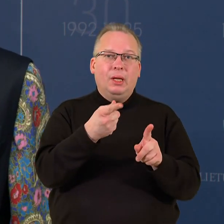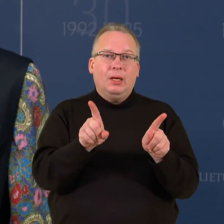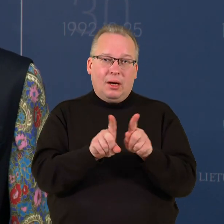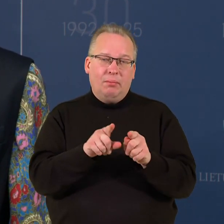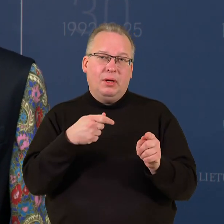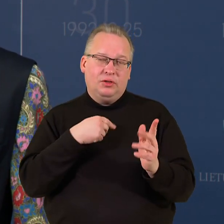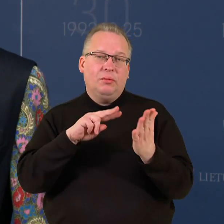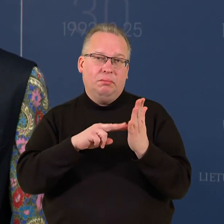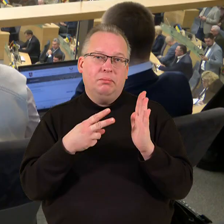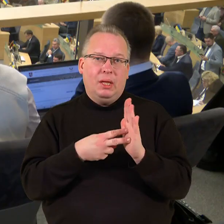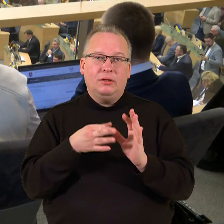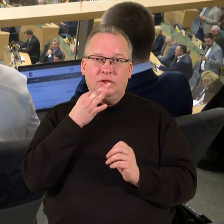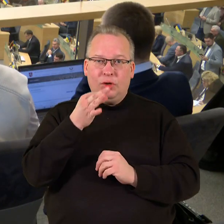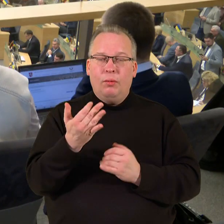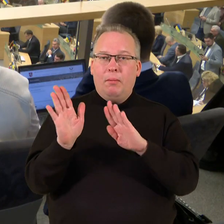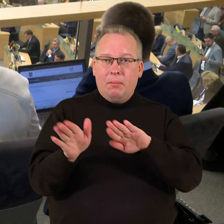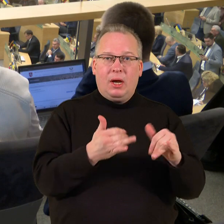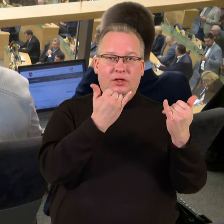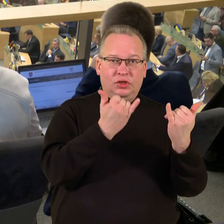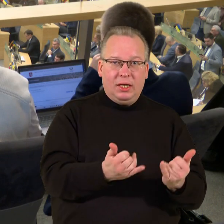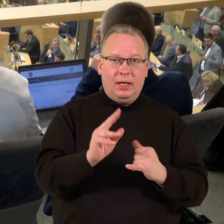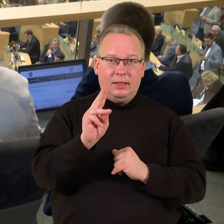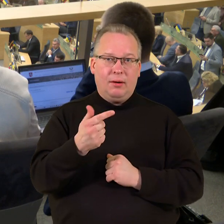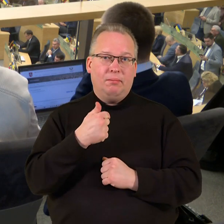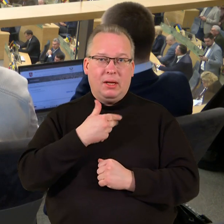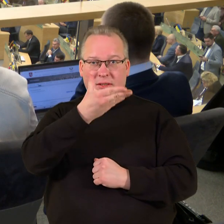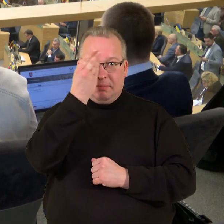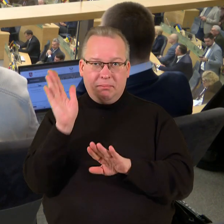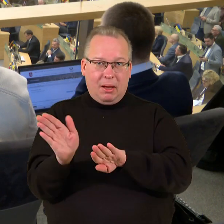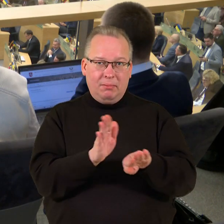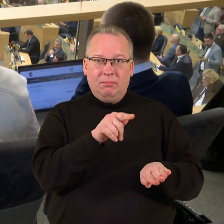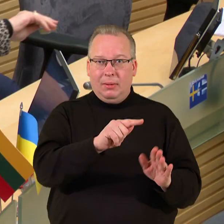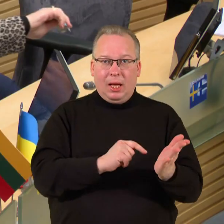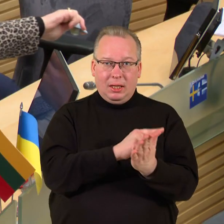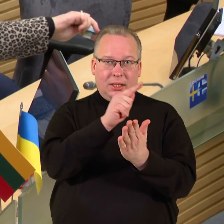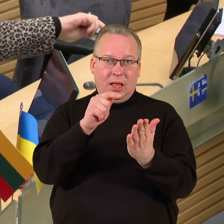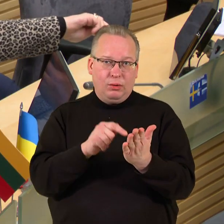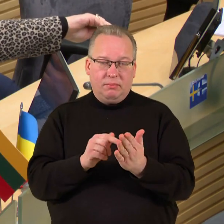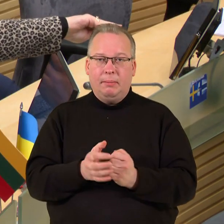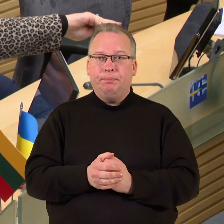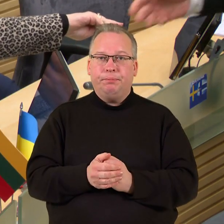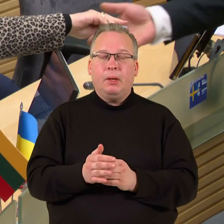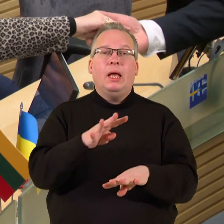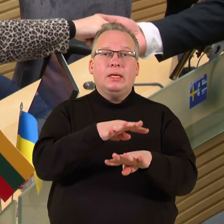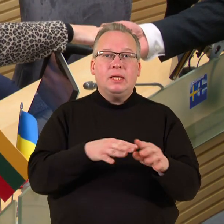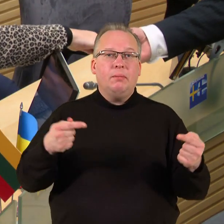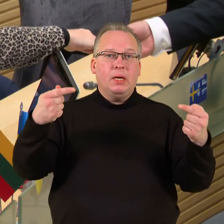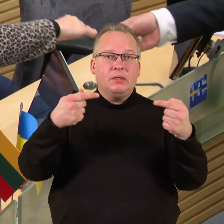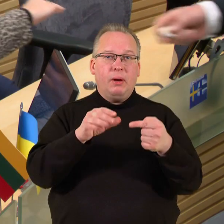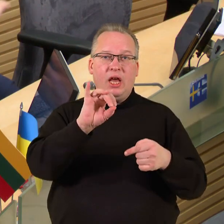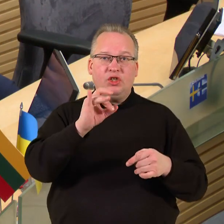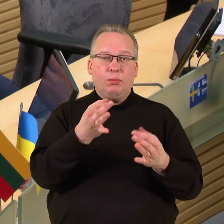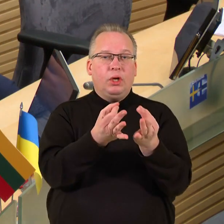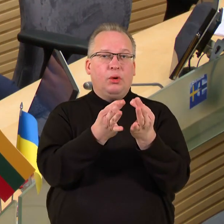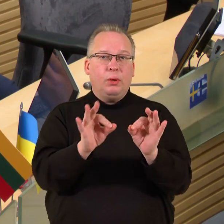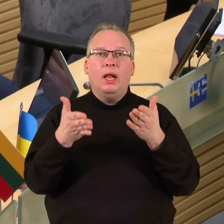prognozuočiau, kad praeis šiandieną, praeis antradienis ir mes pamiršime tą klausimą. Seimas taip pat pritarė Ingrido Šimonytės